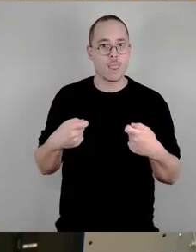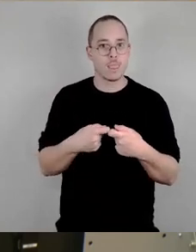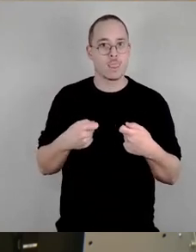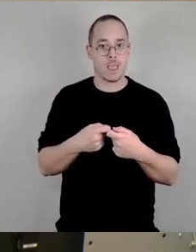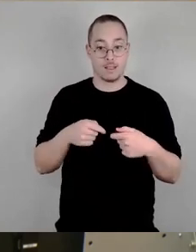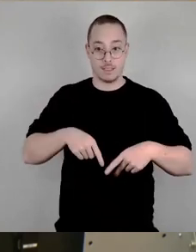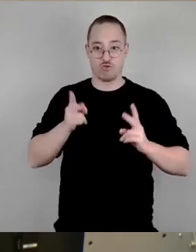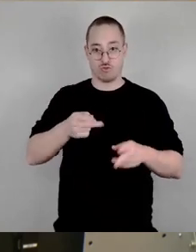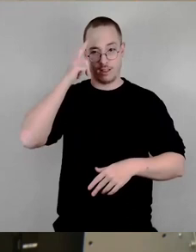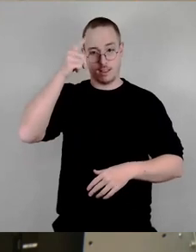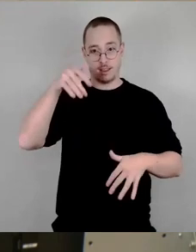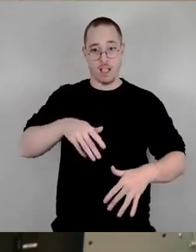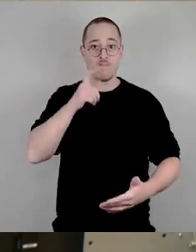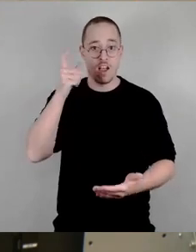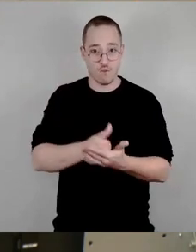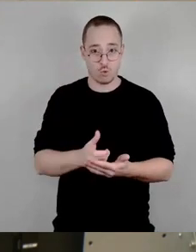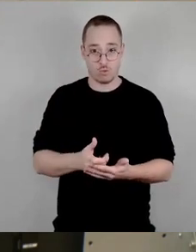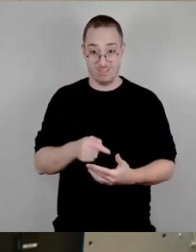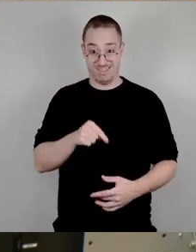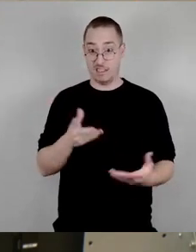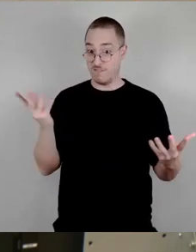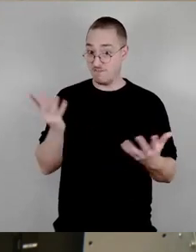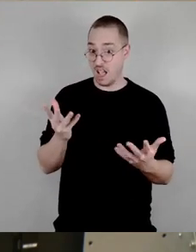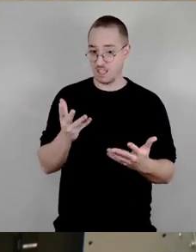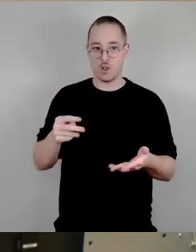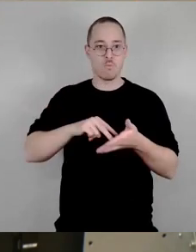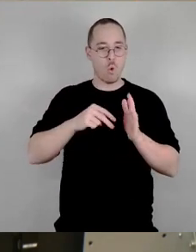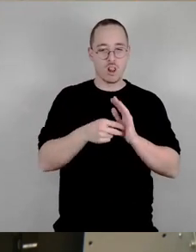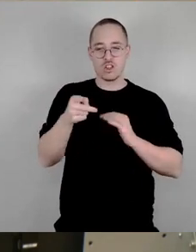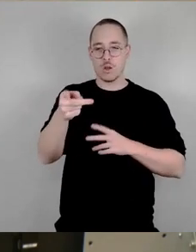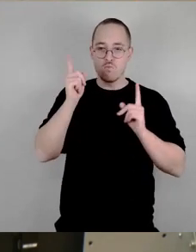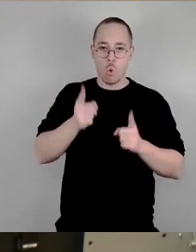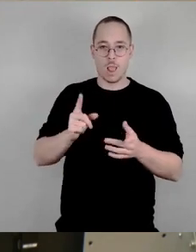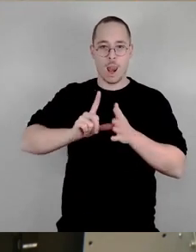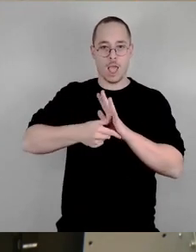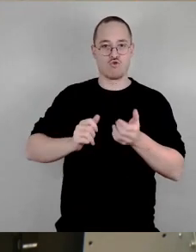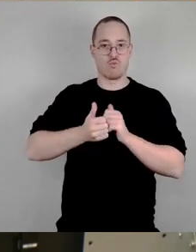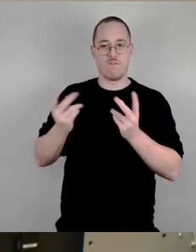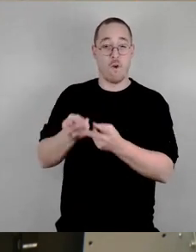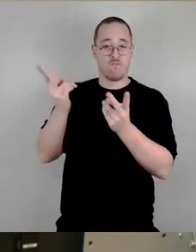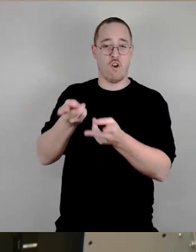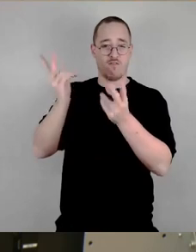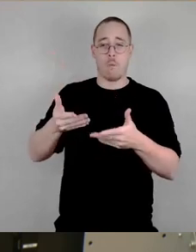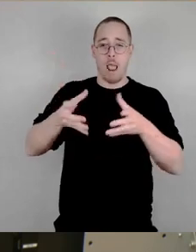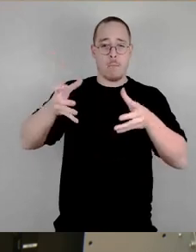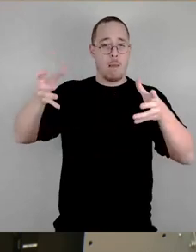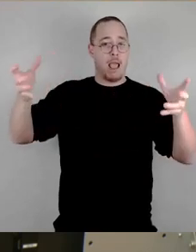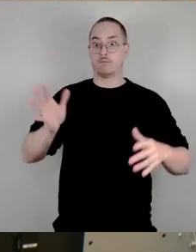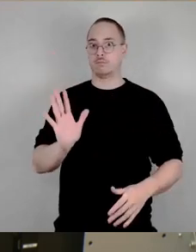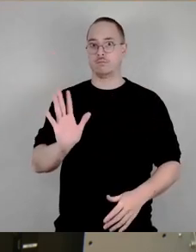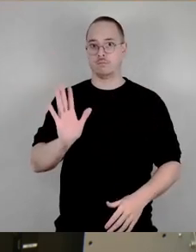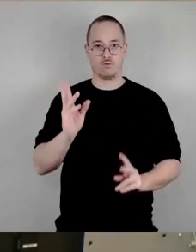nicht politisch so viel wie möglich Leistungssport Das ist falsch Und das haben wir in der Diskussion aus diesem Antrag